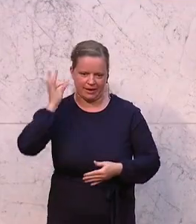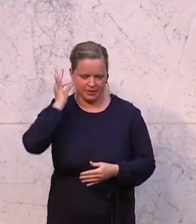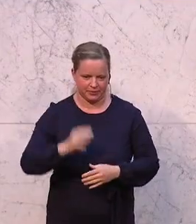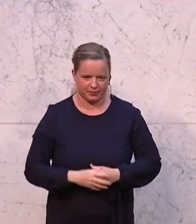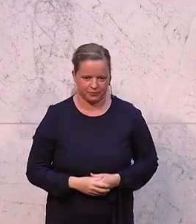verhindern wollen würden. Ansonsten. Ansonsten.